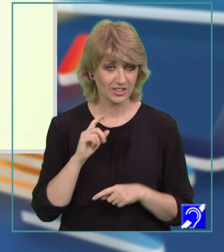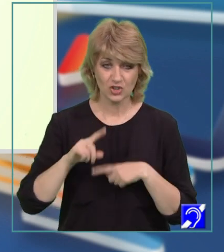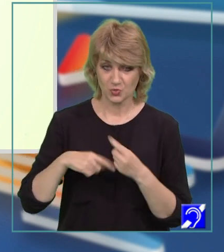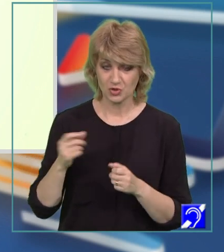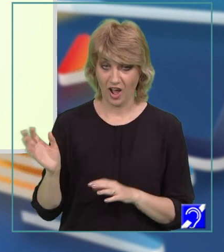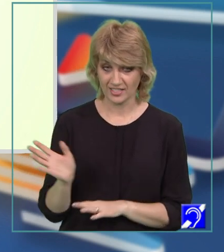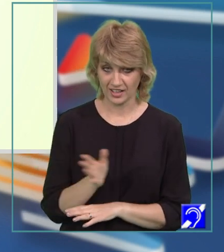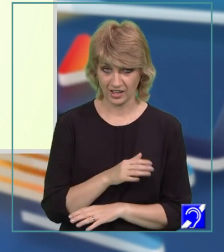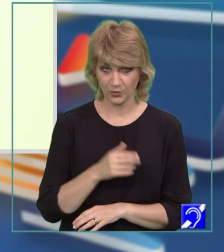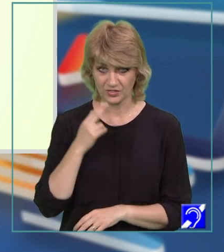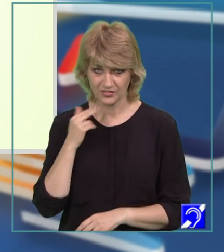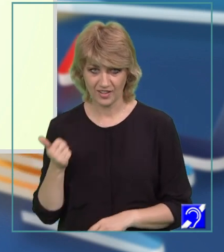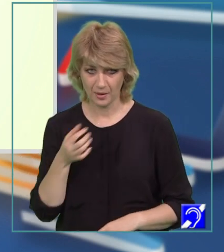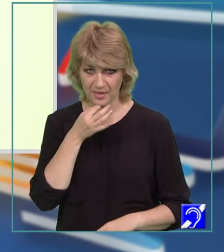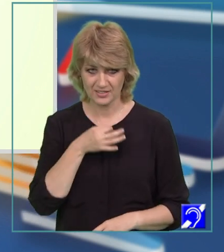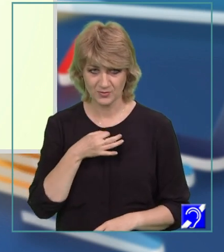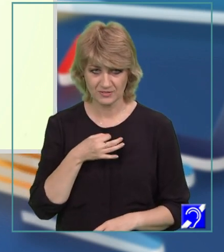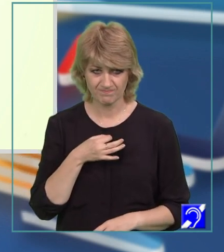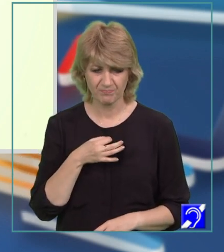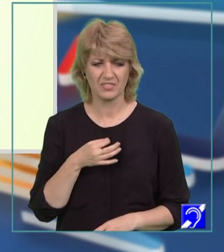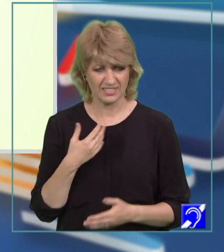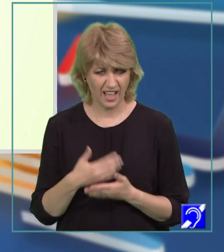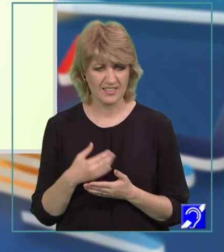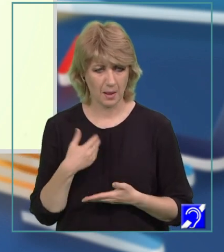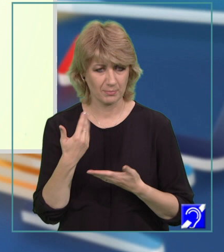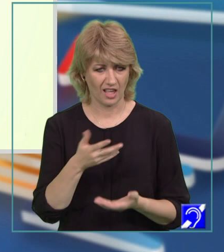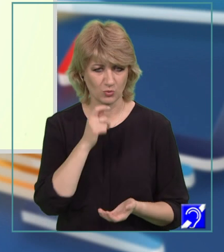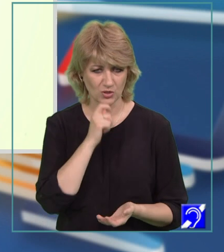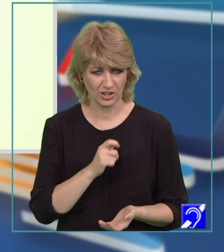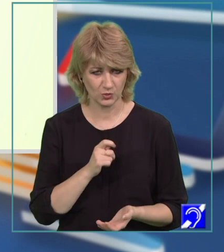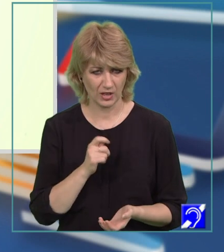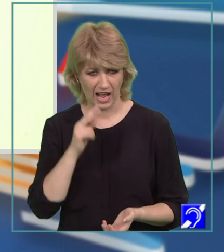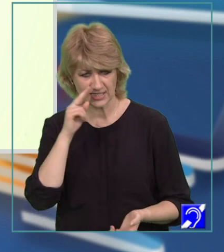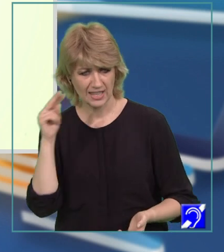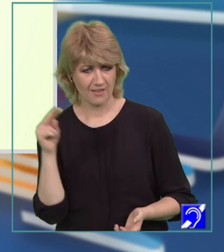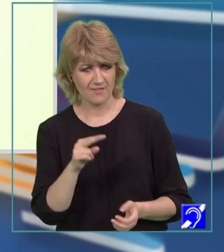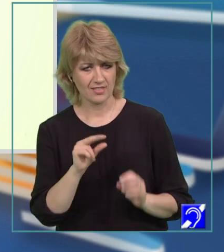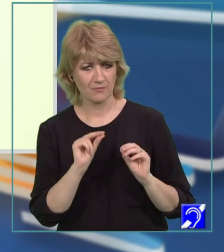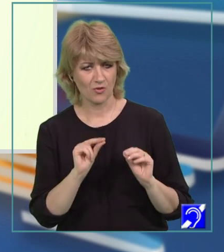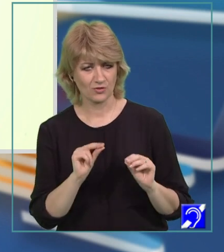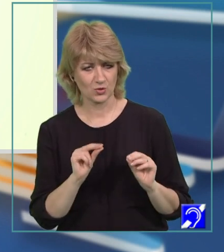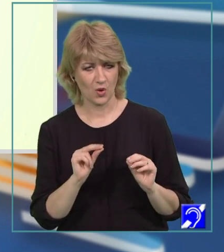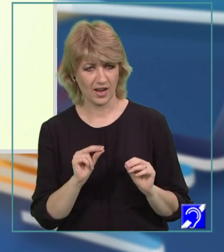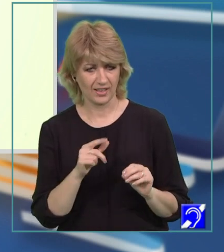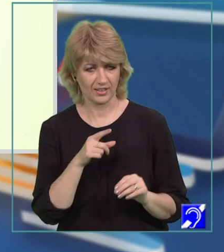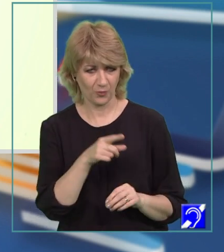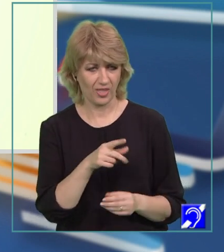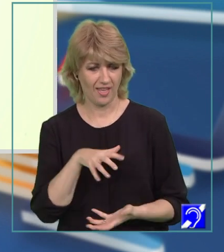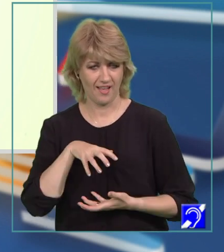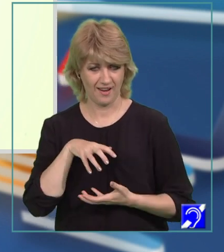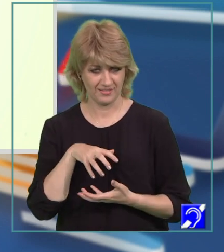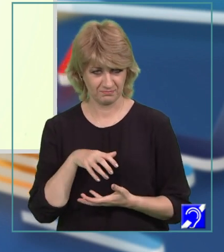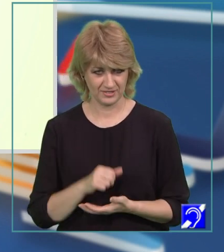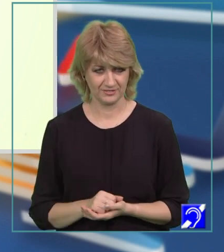a trecut, Antonia mi-a spus, anume ți-am dat murăturele, ca să te vadă